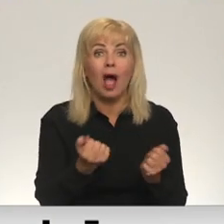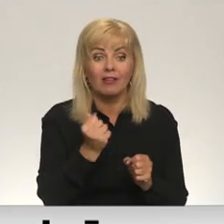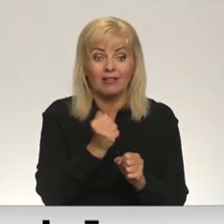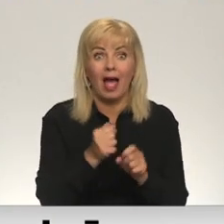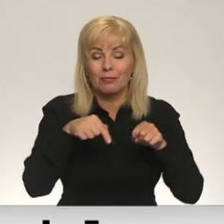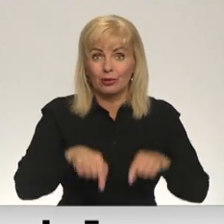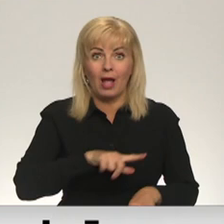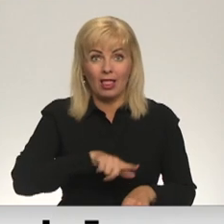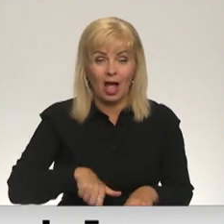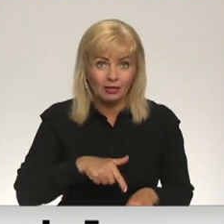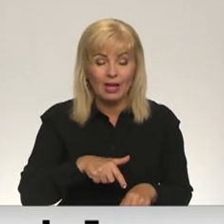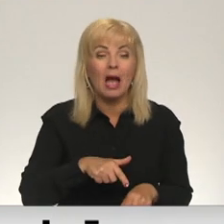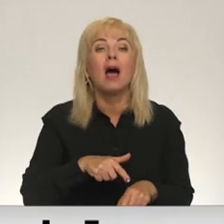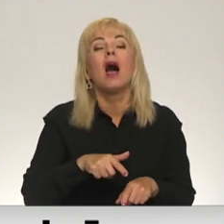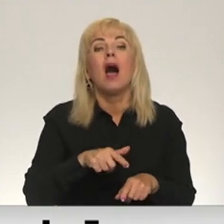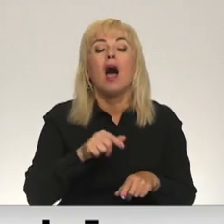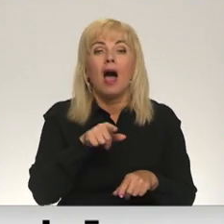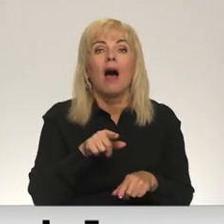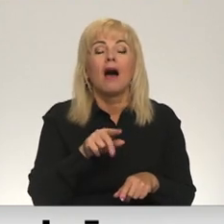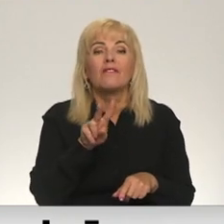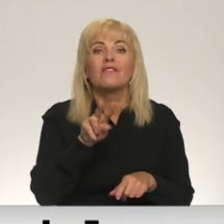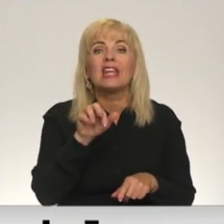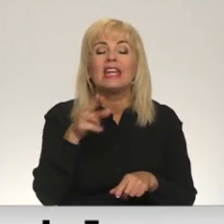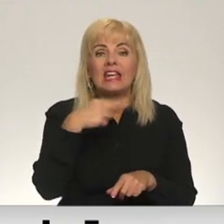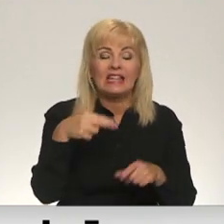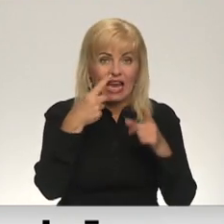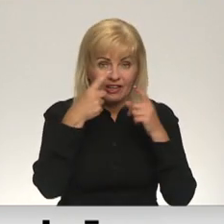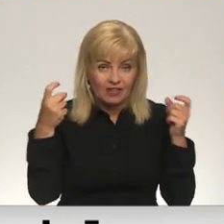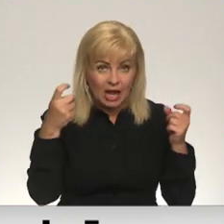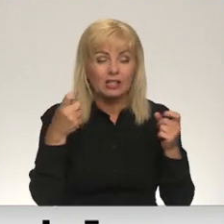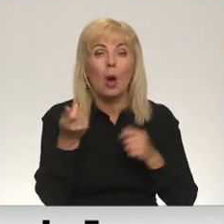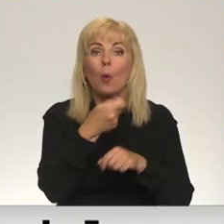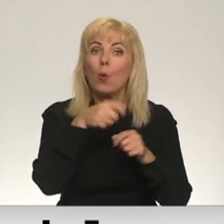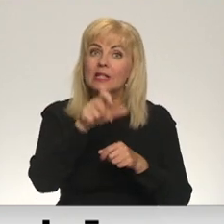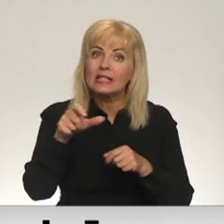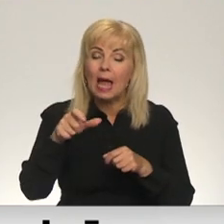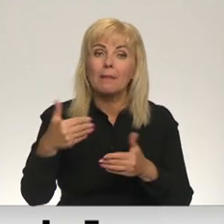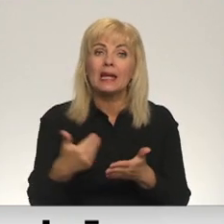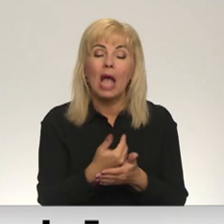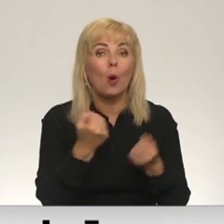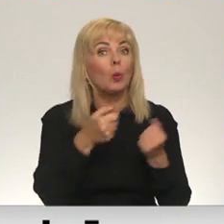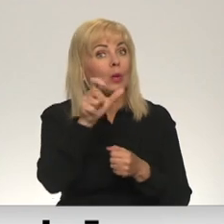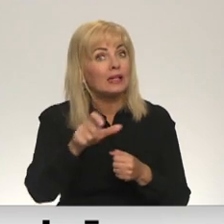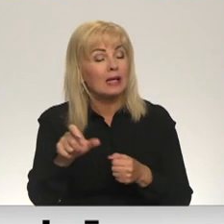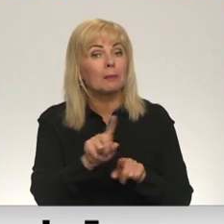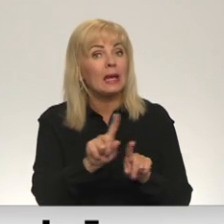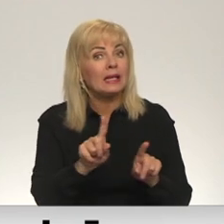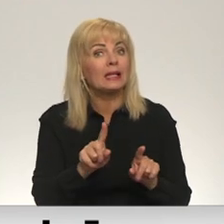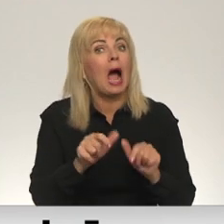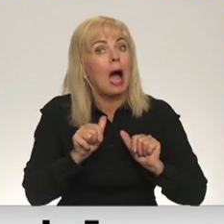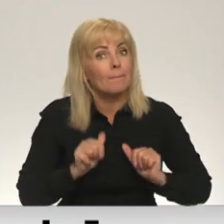Latvijā tāliecina valsts ieņēmumu dienestu informācija. Uzrinātie uzņēmēji ar jaunajiem darbiniekiem esot apmīrināti.